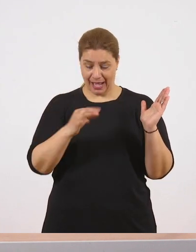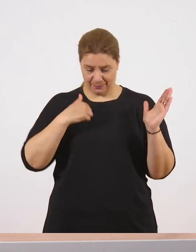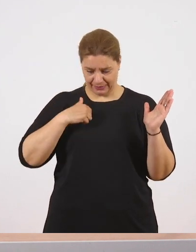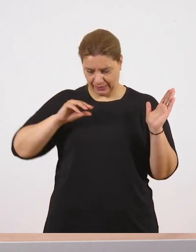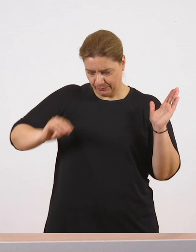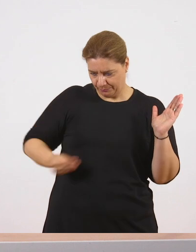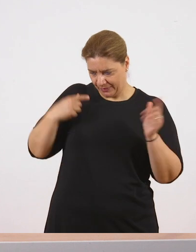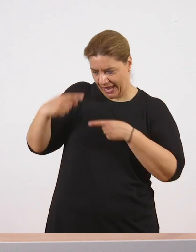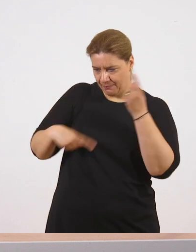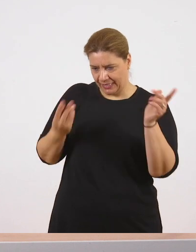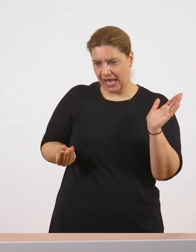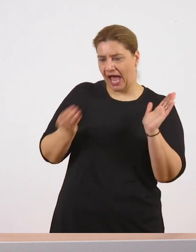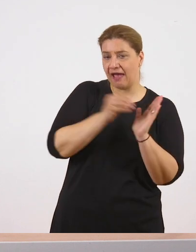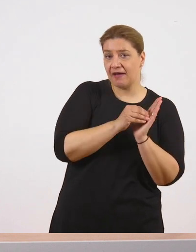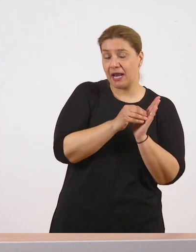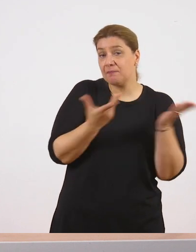έτσι.